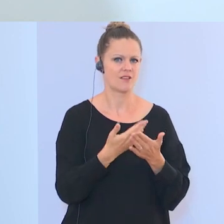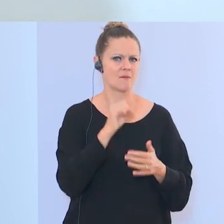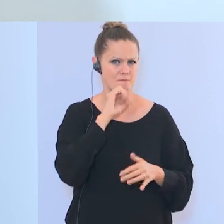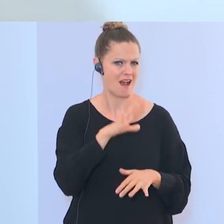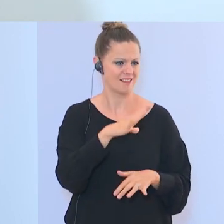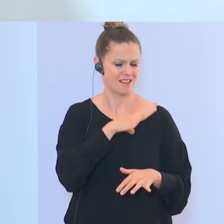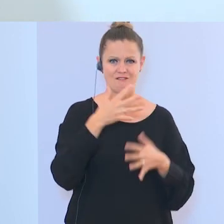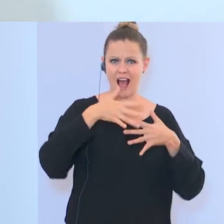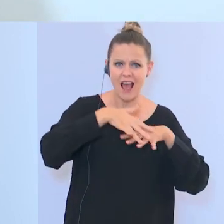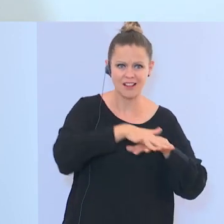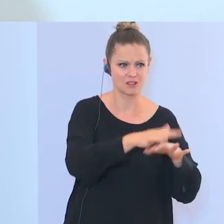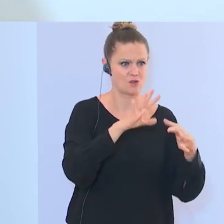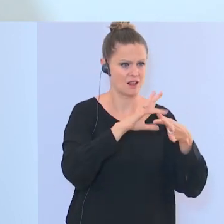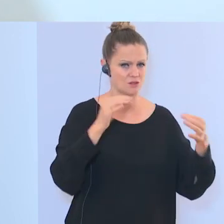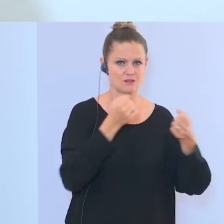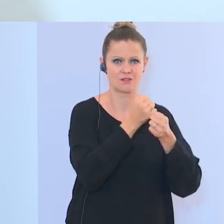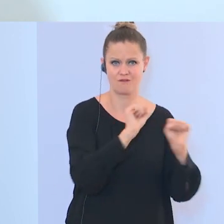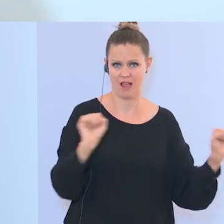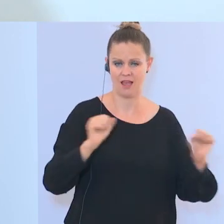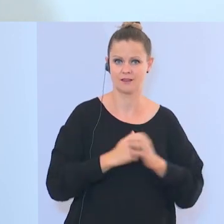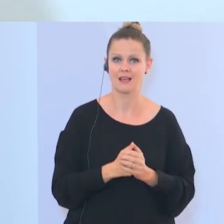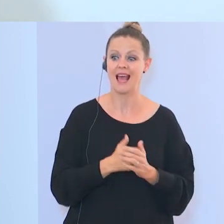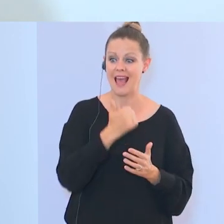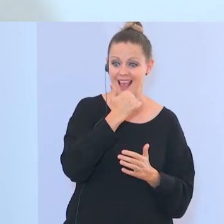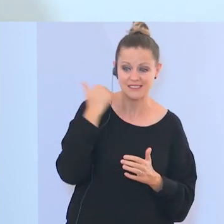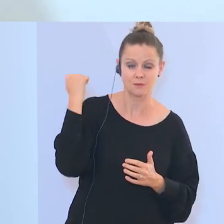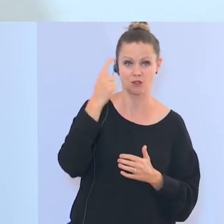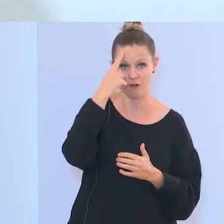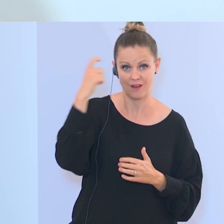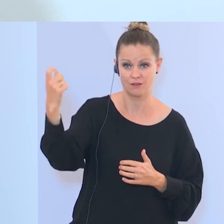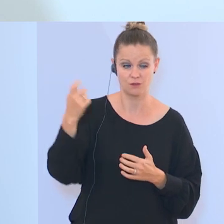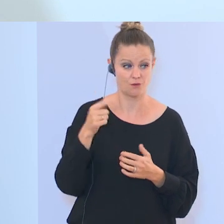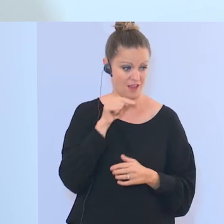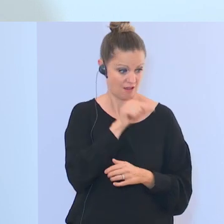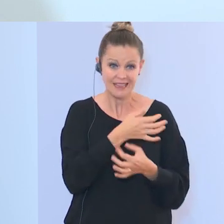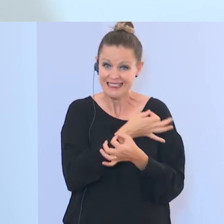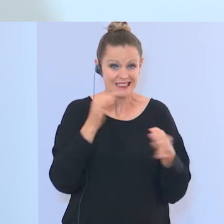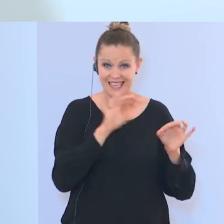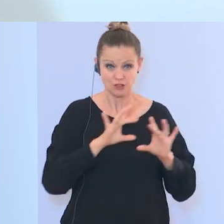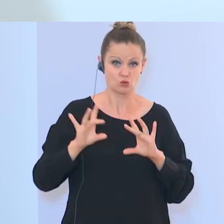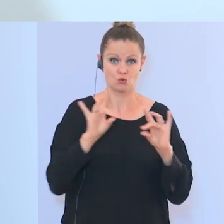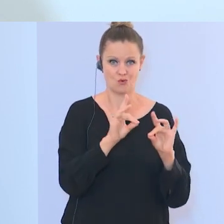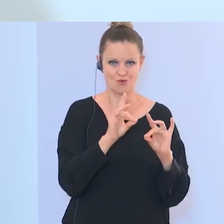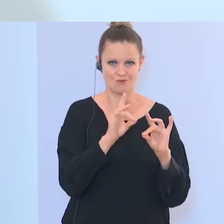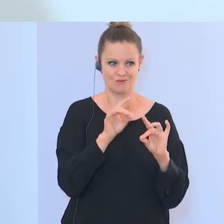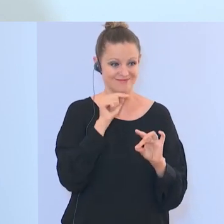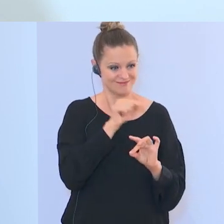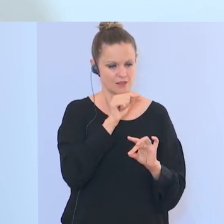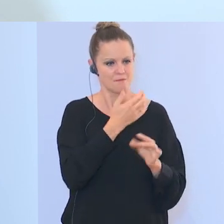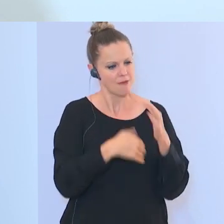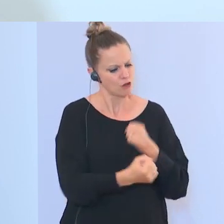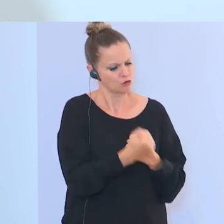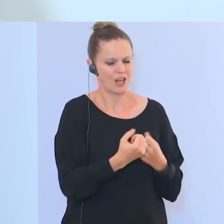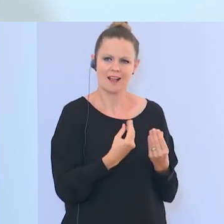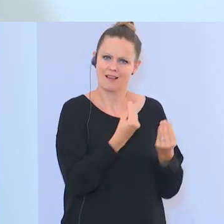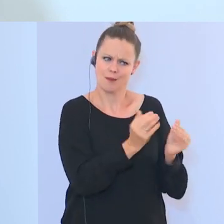auch jene Muslime, die mit extremistischen Ideologien nichts zu tun haben, dass genau jene Muslime auch gestärkt